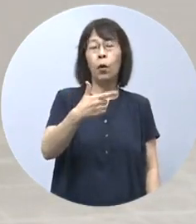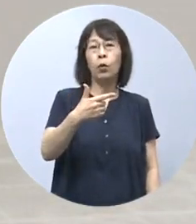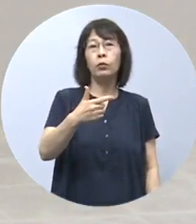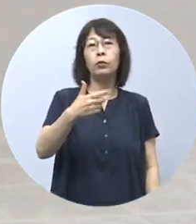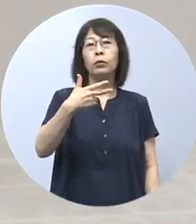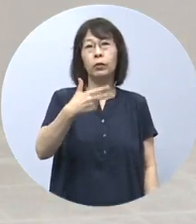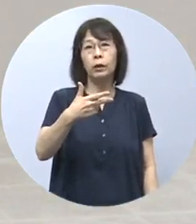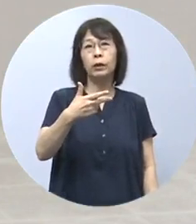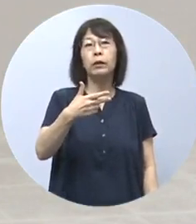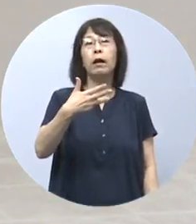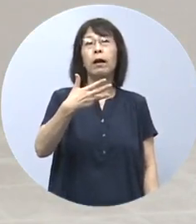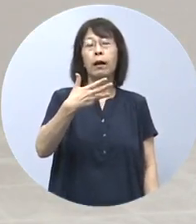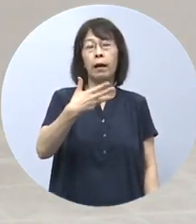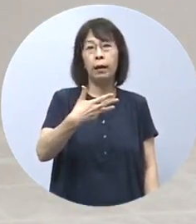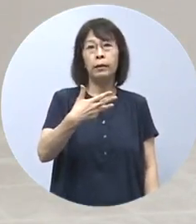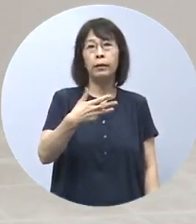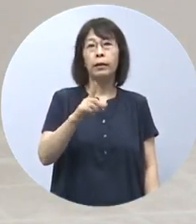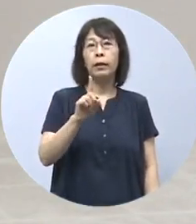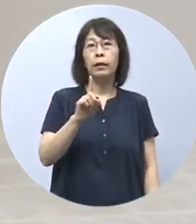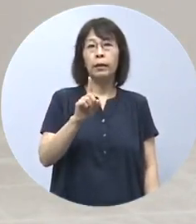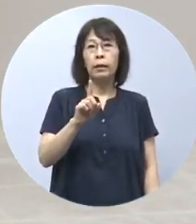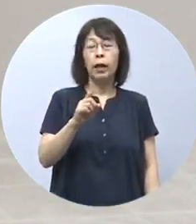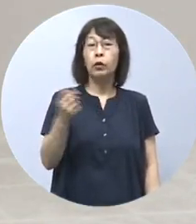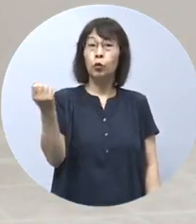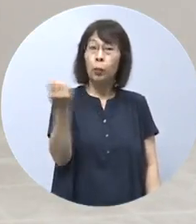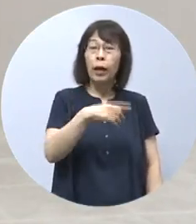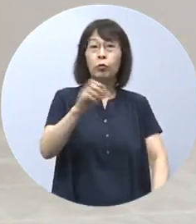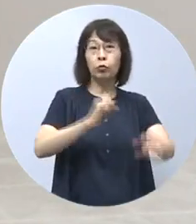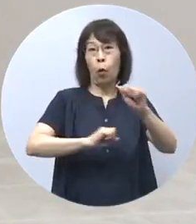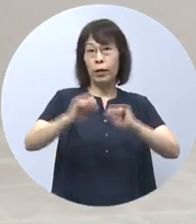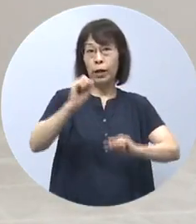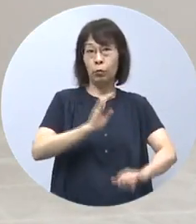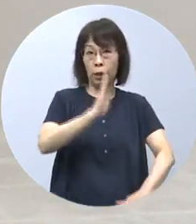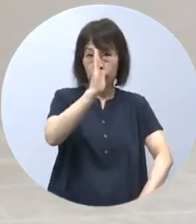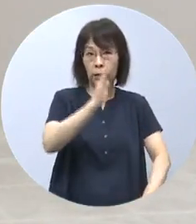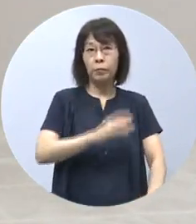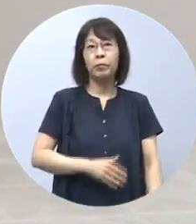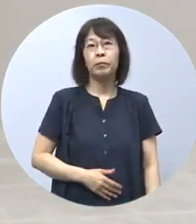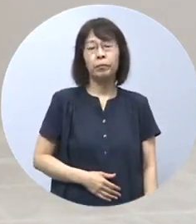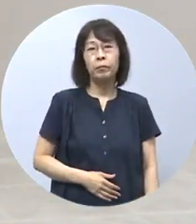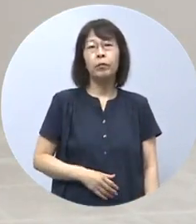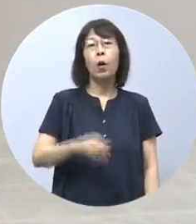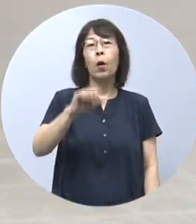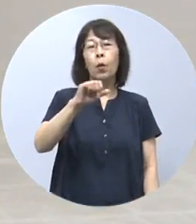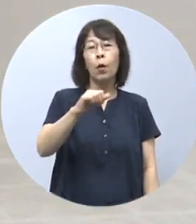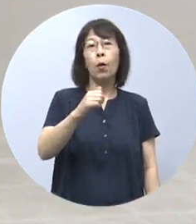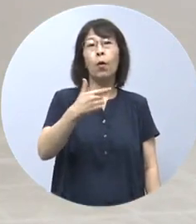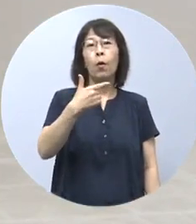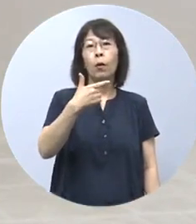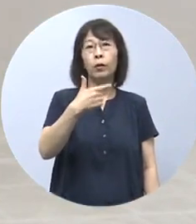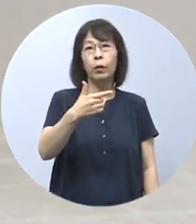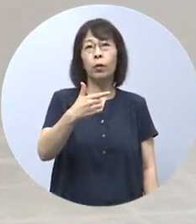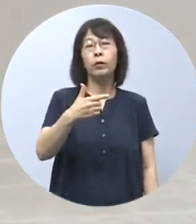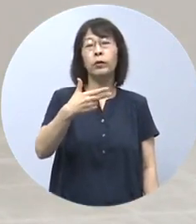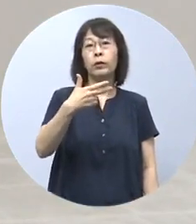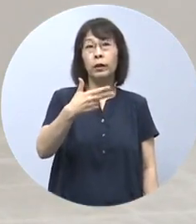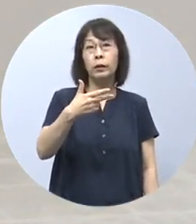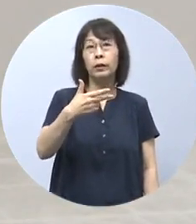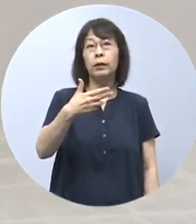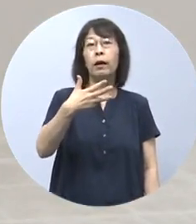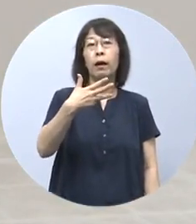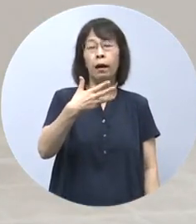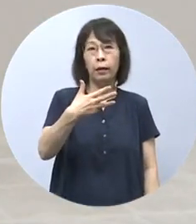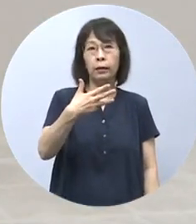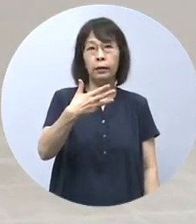678素早く動いてください456